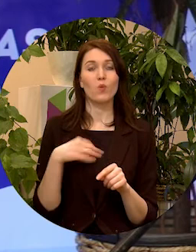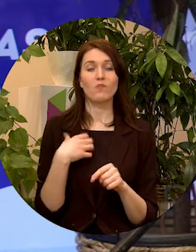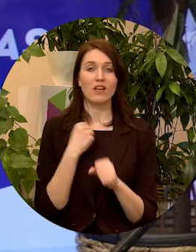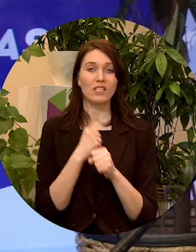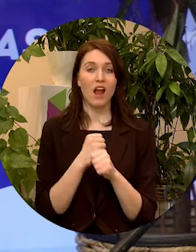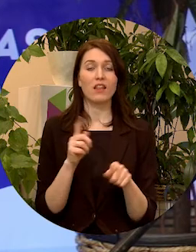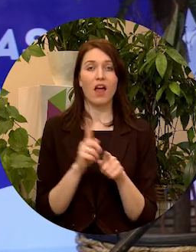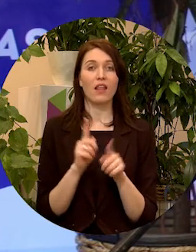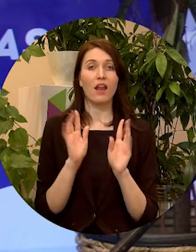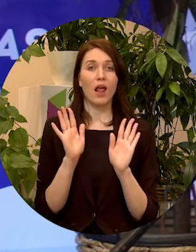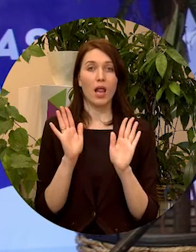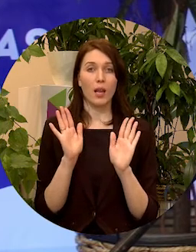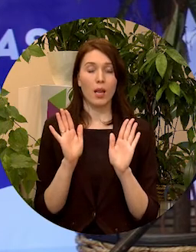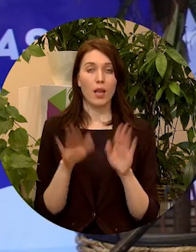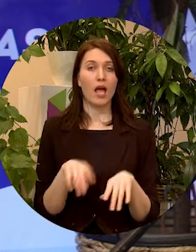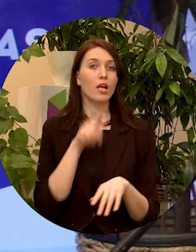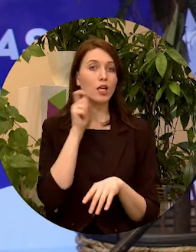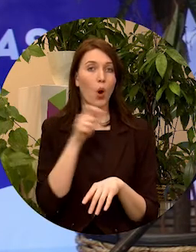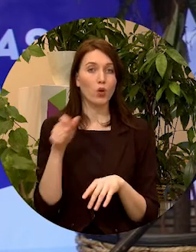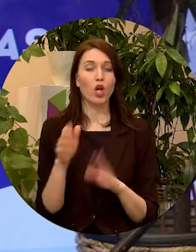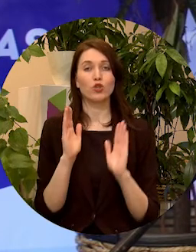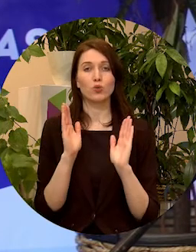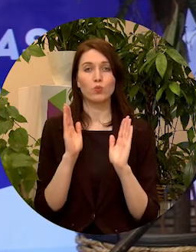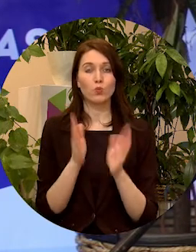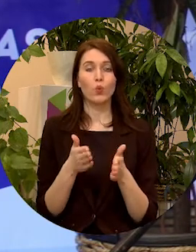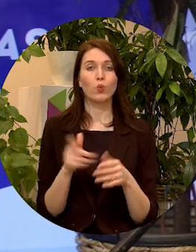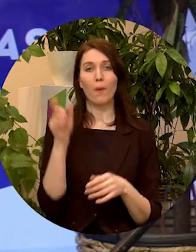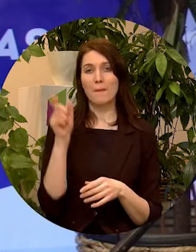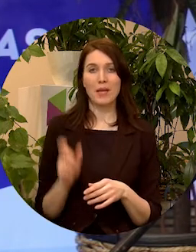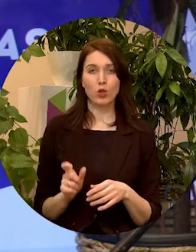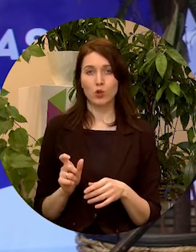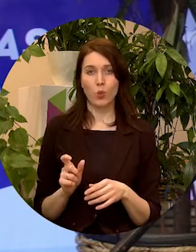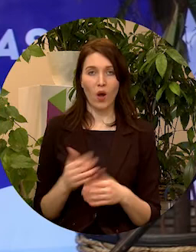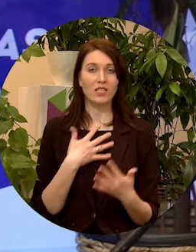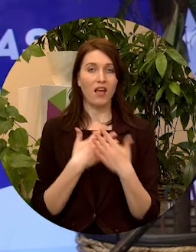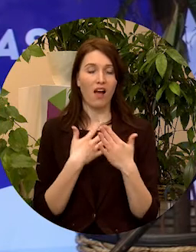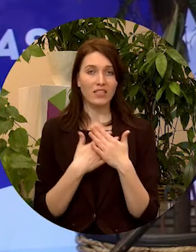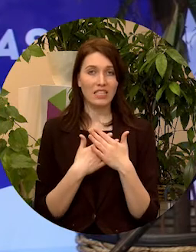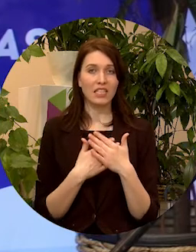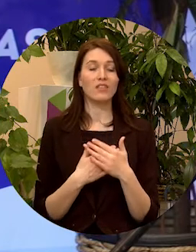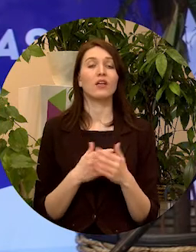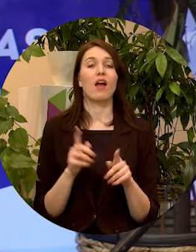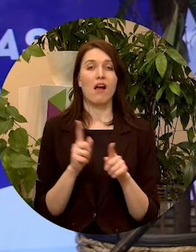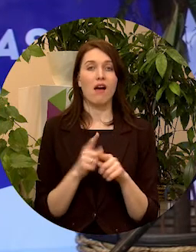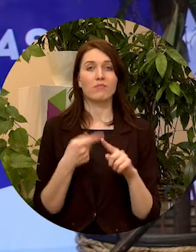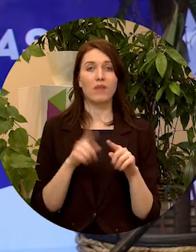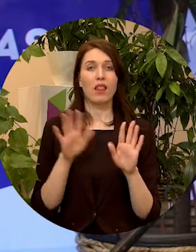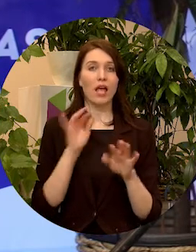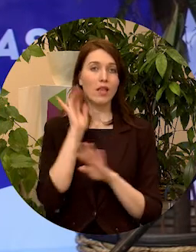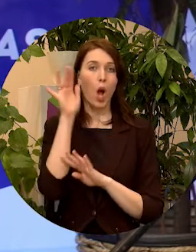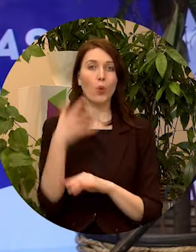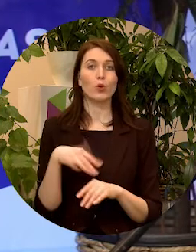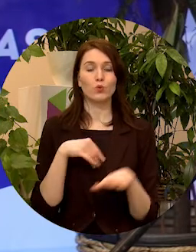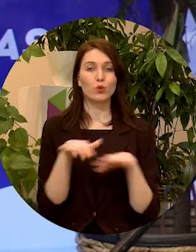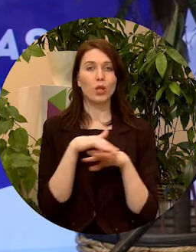jāstrādā arī uz to, lai jaunieši būtu pilsoniski aktīvi. Līdz ar to arī, lai nākotnē